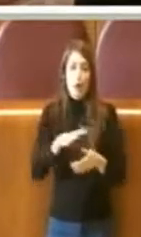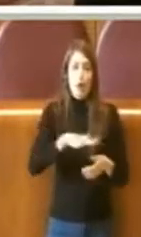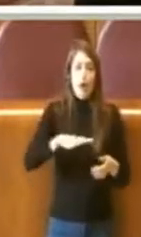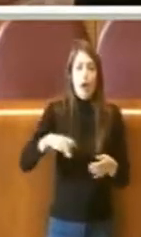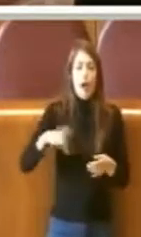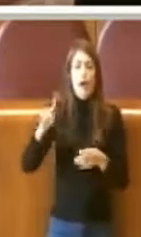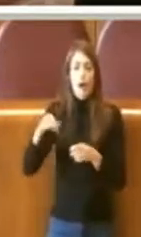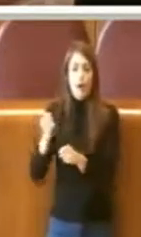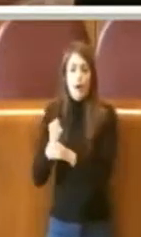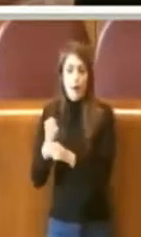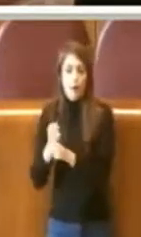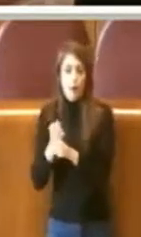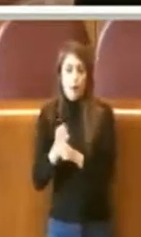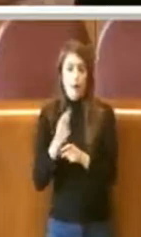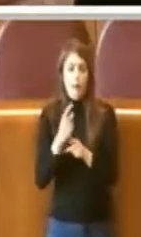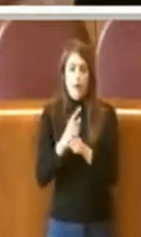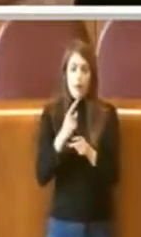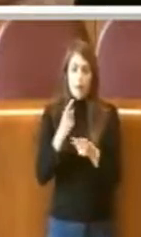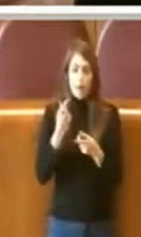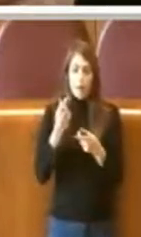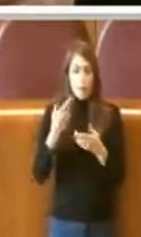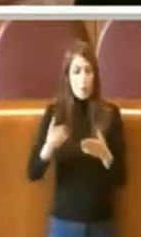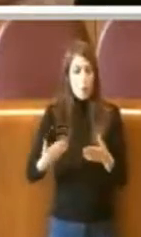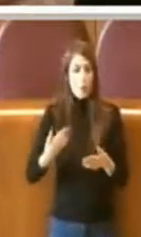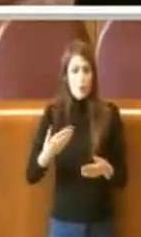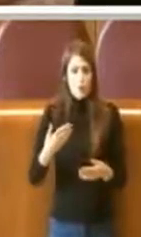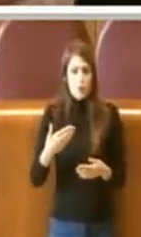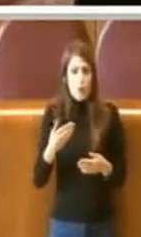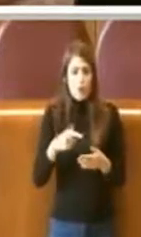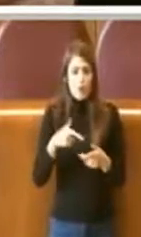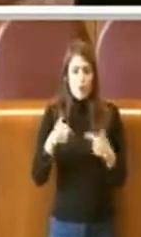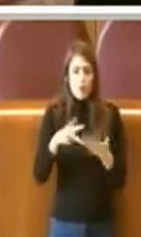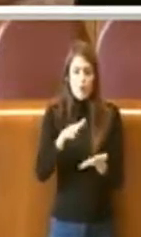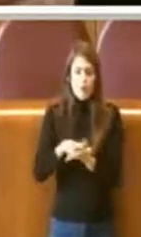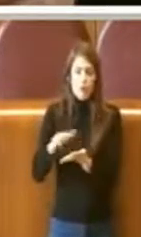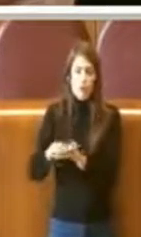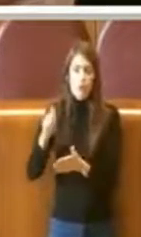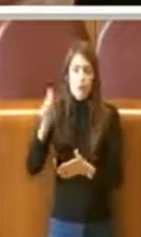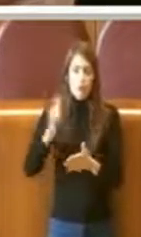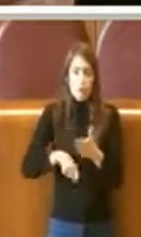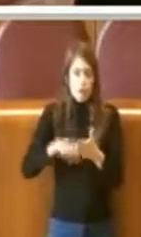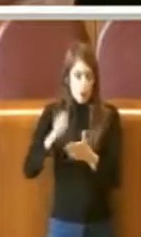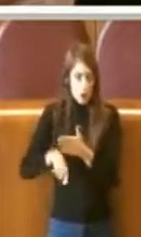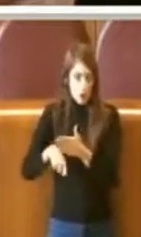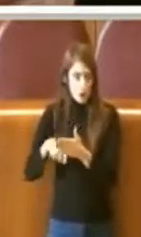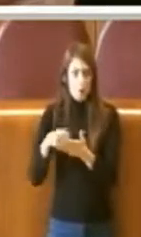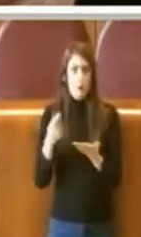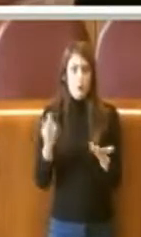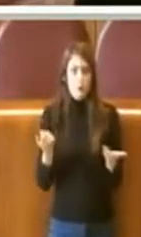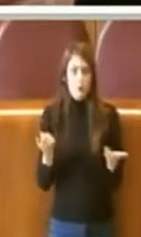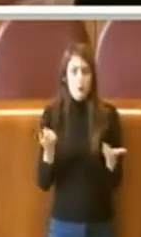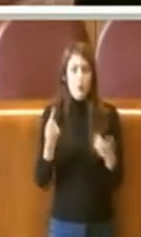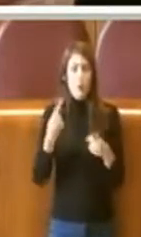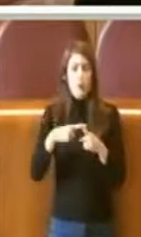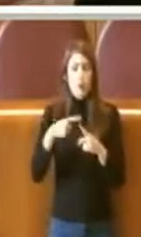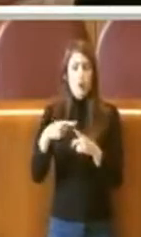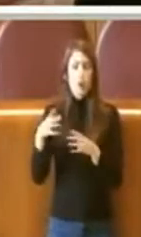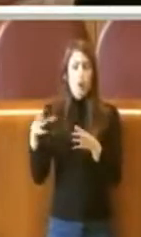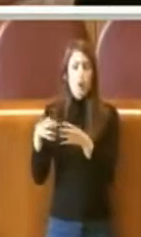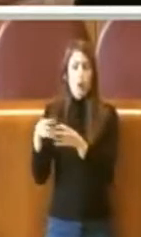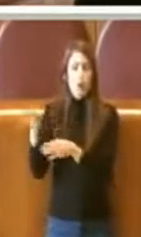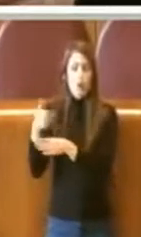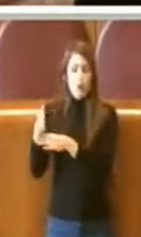Ci si adoperi con la massima urgenza nel garantire, nelle more, la continuità operativa della compagnia di bandiera e quale